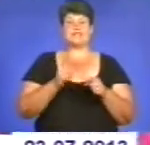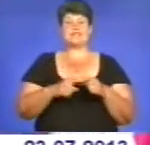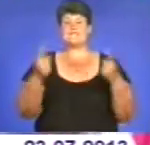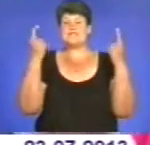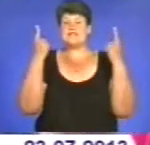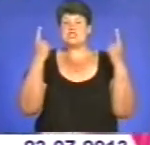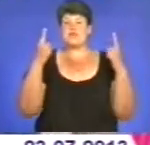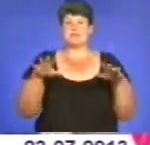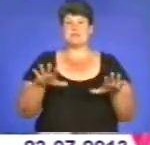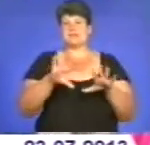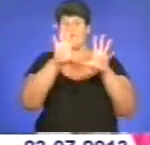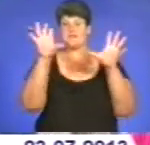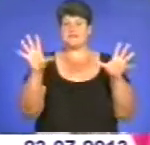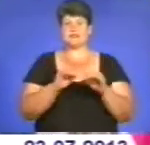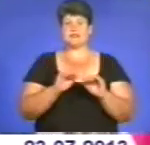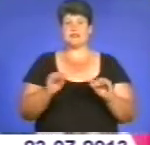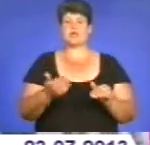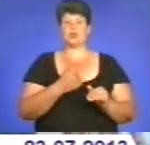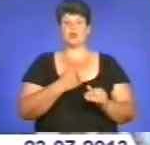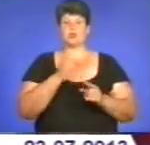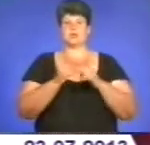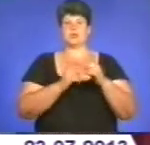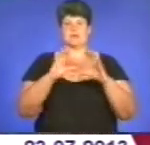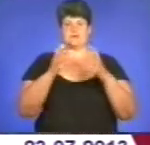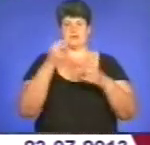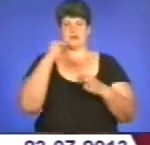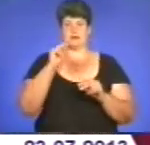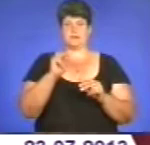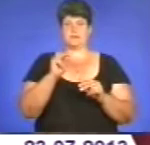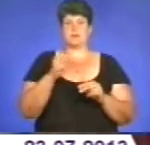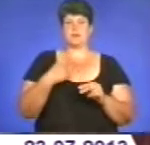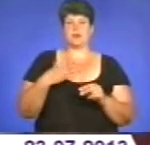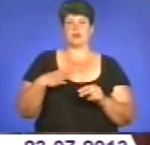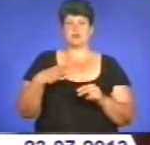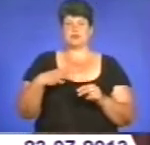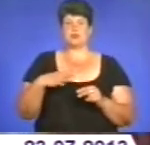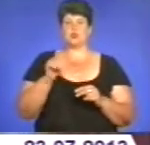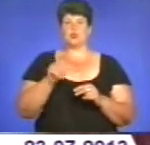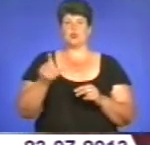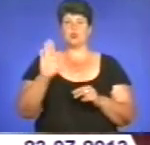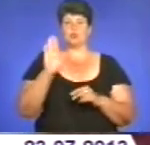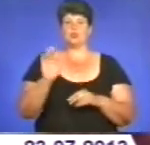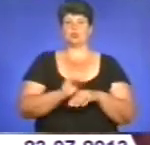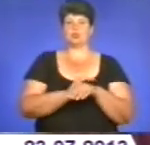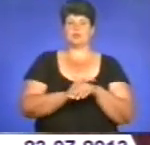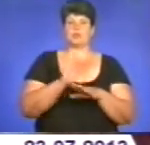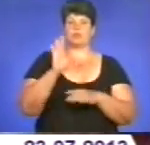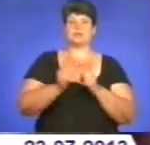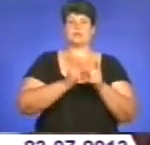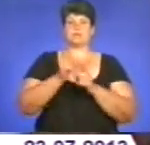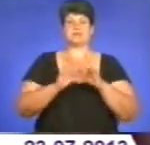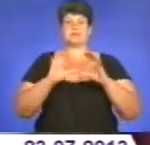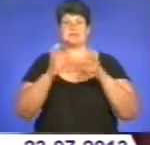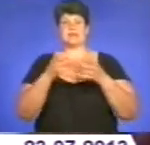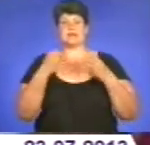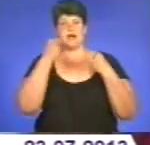місце для всіх дітей, які хочуть змінювати світ на краще. Ми очікуємо, що люди стануть добрішими, почнуть змінювати світ на